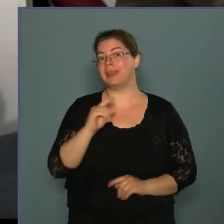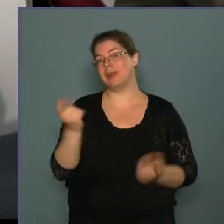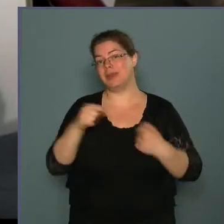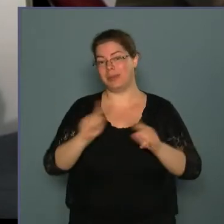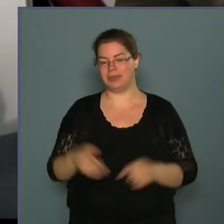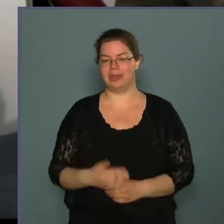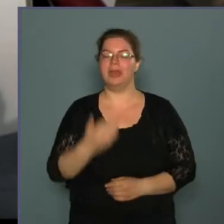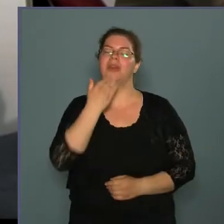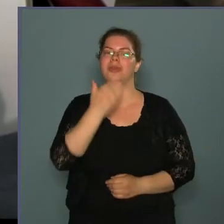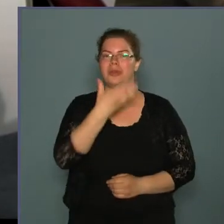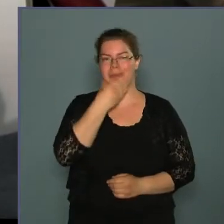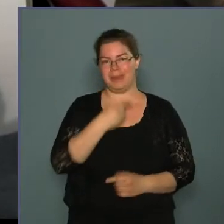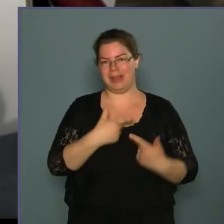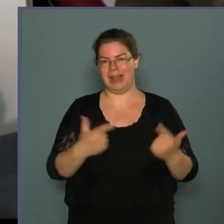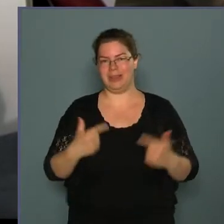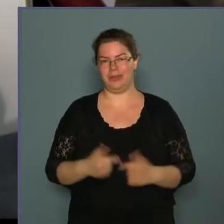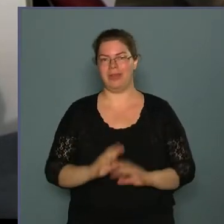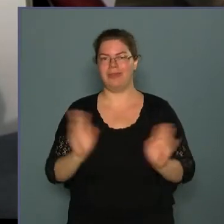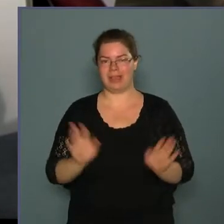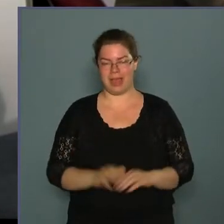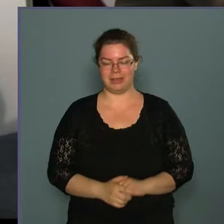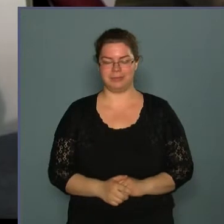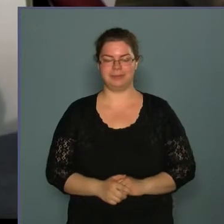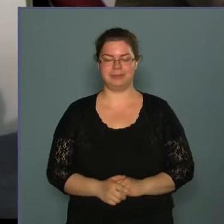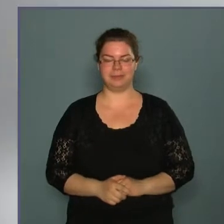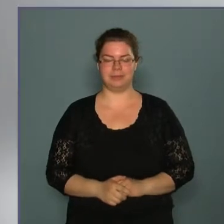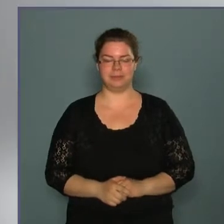szépen, jöjjön máskor is. Nagyon szépen, köszönöm a lehetőséget viszontlátásra.